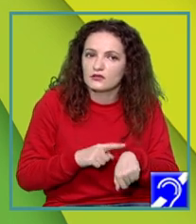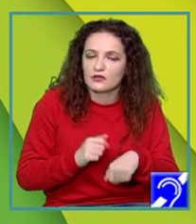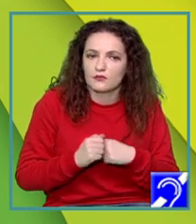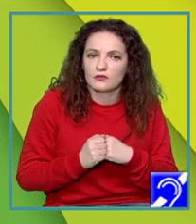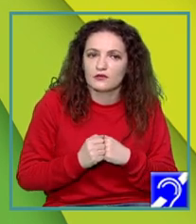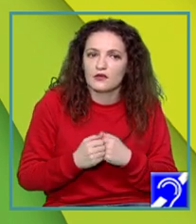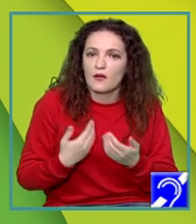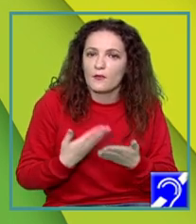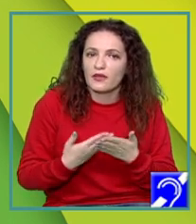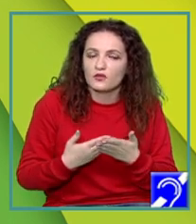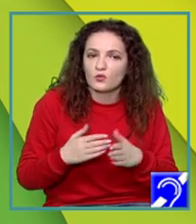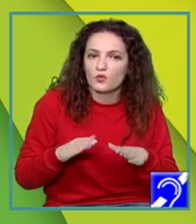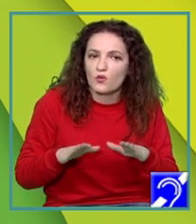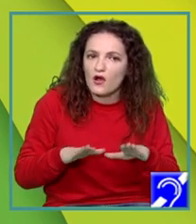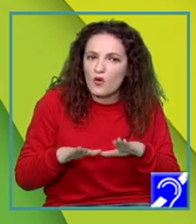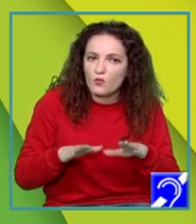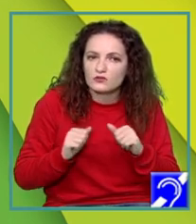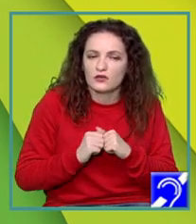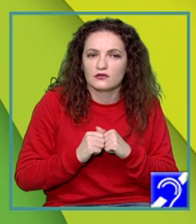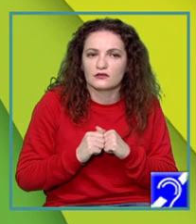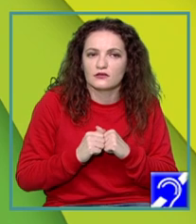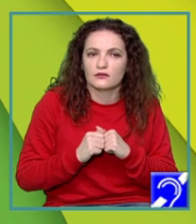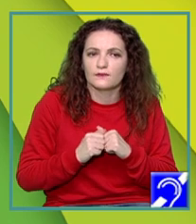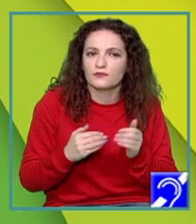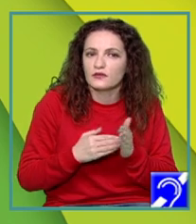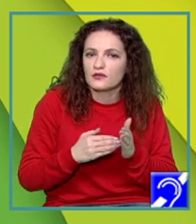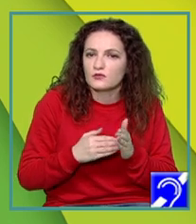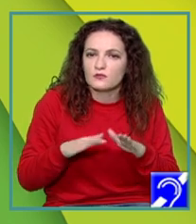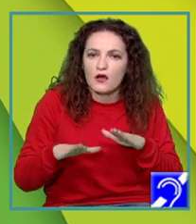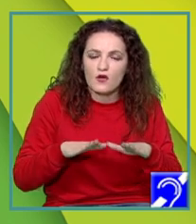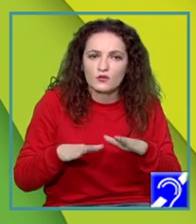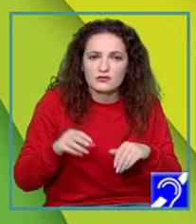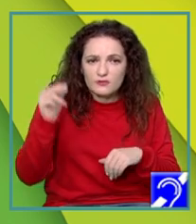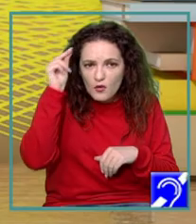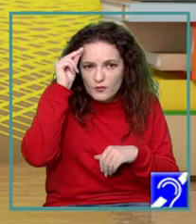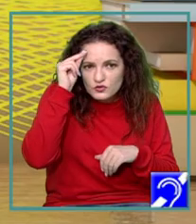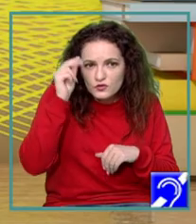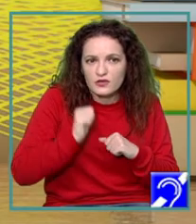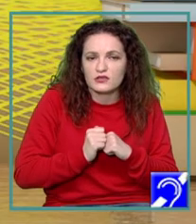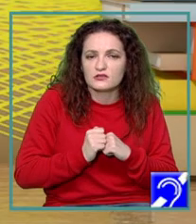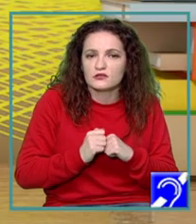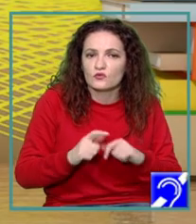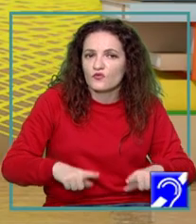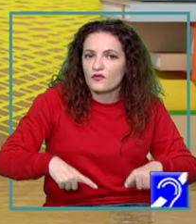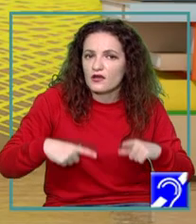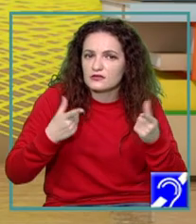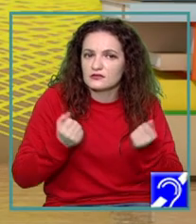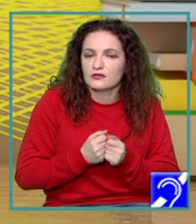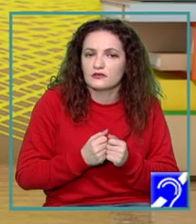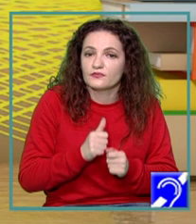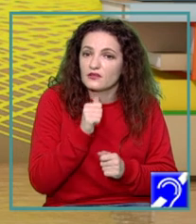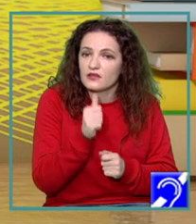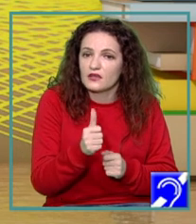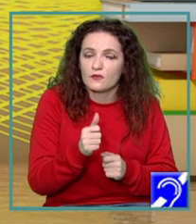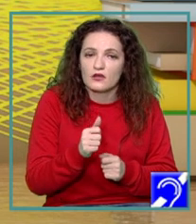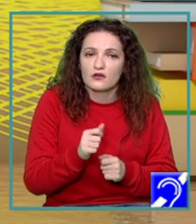acomodari. Eu trebuie să mă acomodez la ceea ce trăiesc, să mă obișnuiesc, da? Nimeni nu se aștepta să vină peste